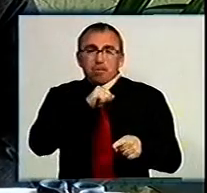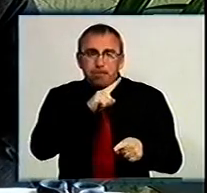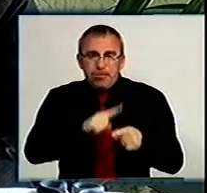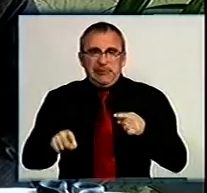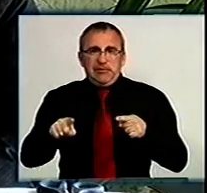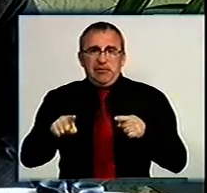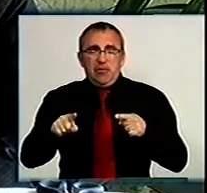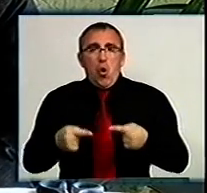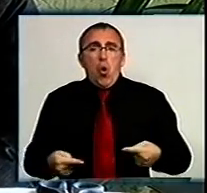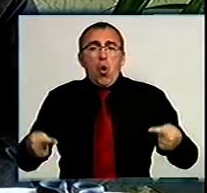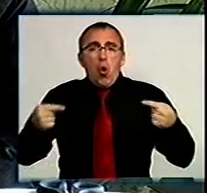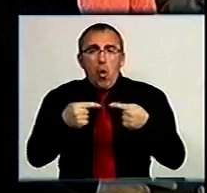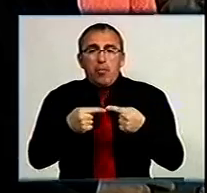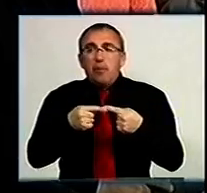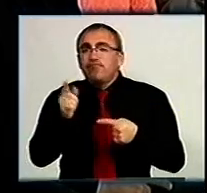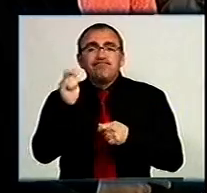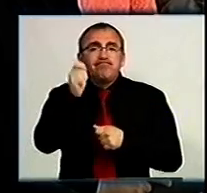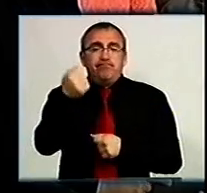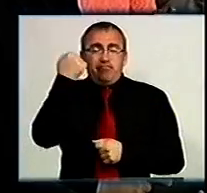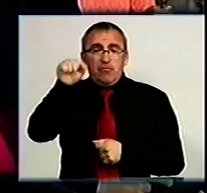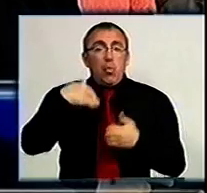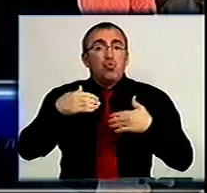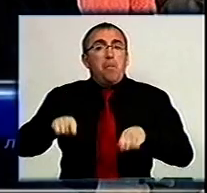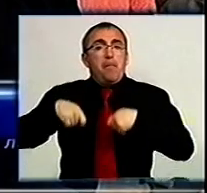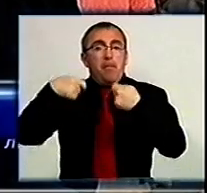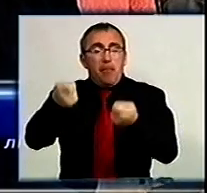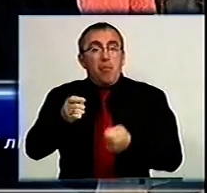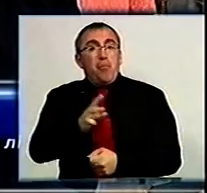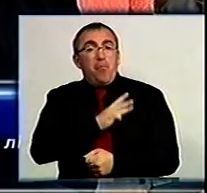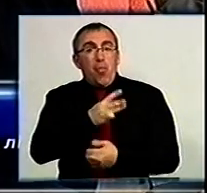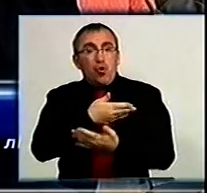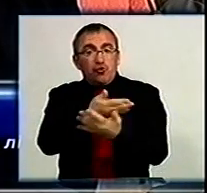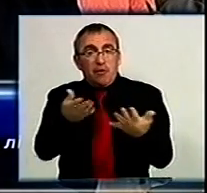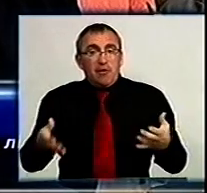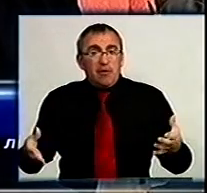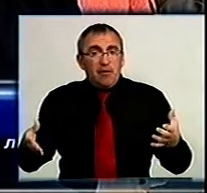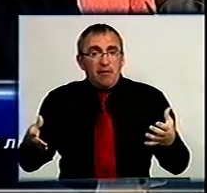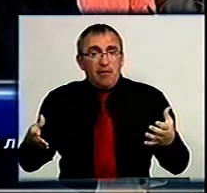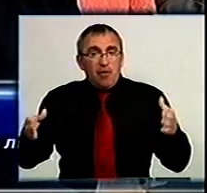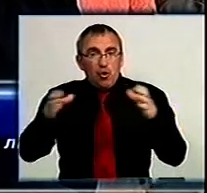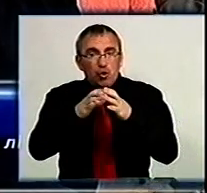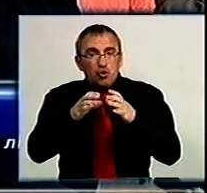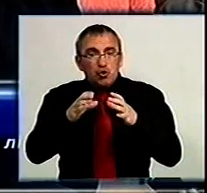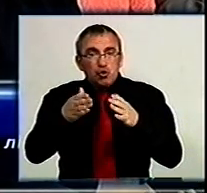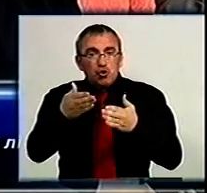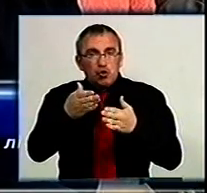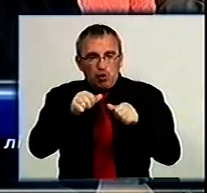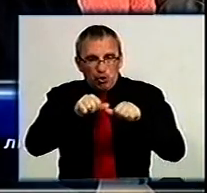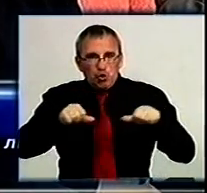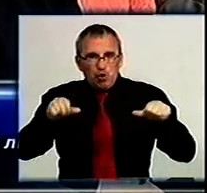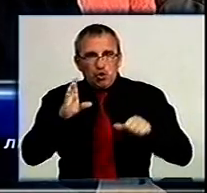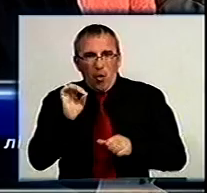определити победителю. Я хочу передати пожелання всього підприємцівського совету і